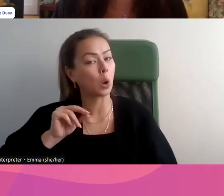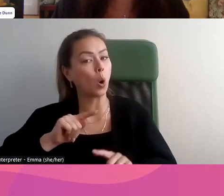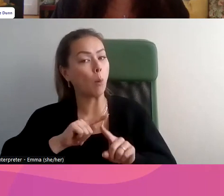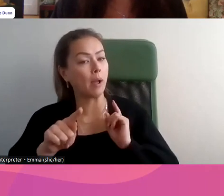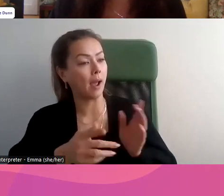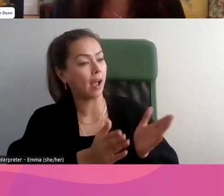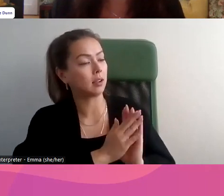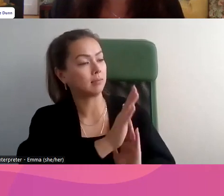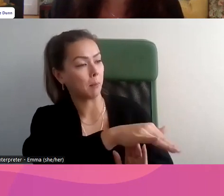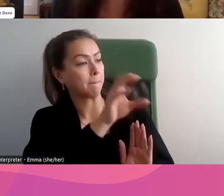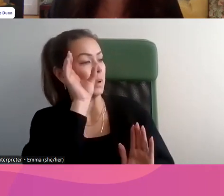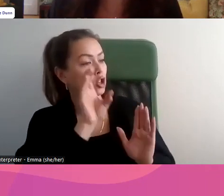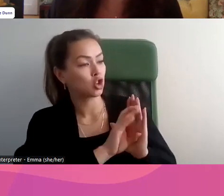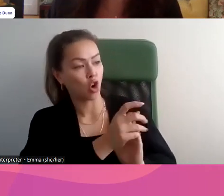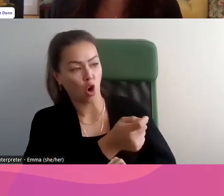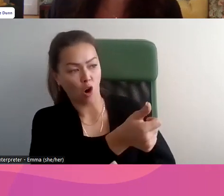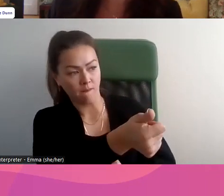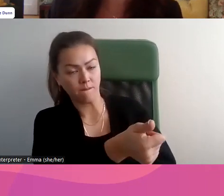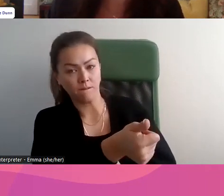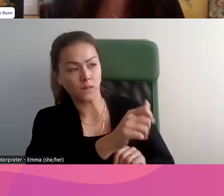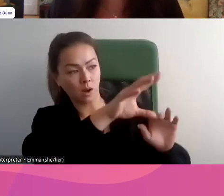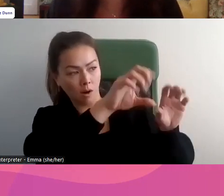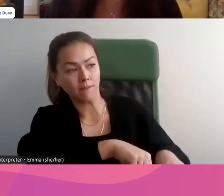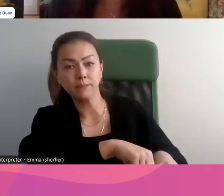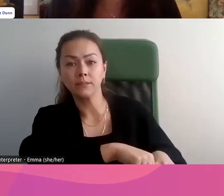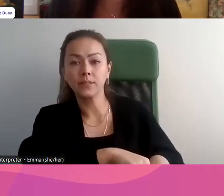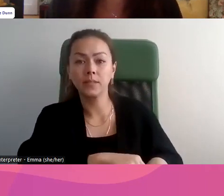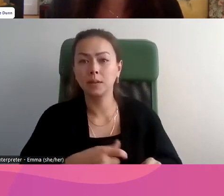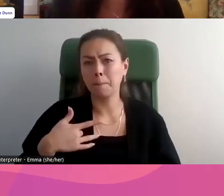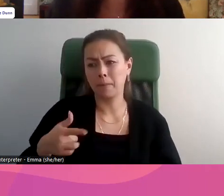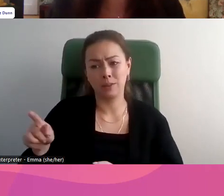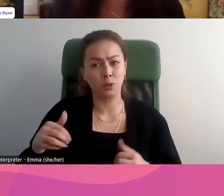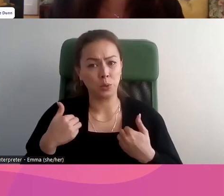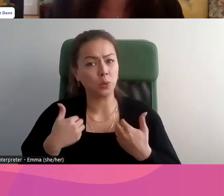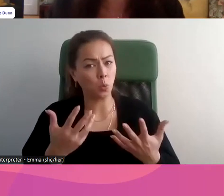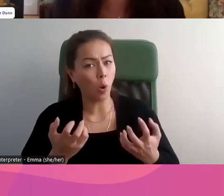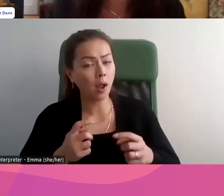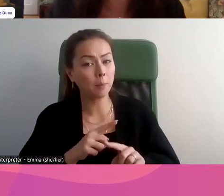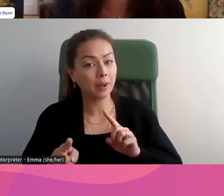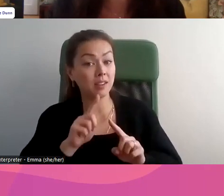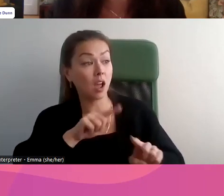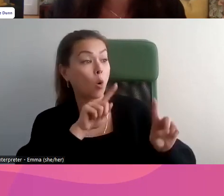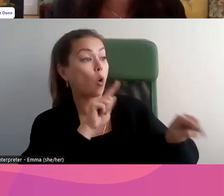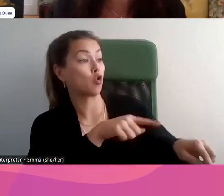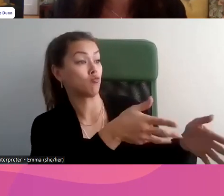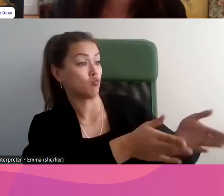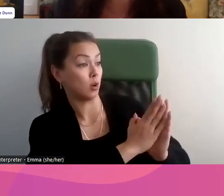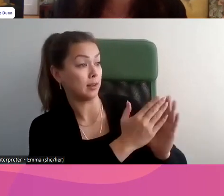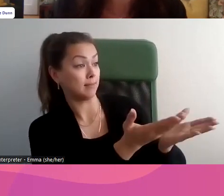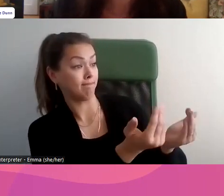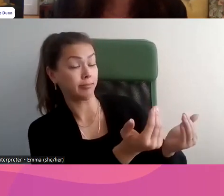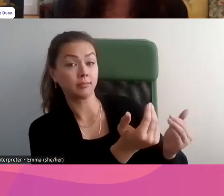Et donc, ils vont recevoir une ordonnance du tribunal comme quoi ils doivent